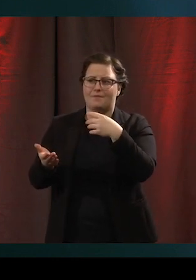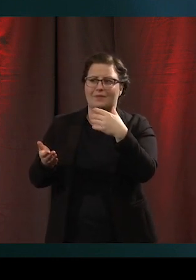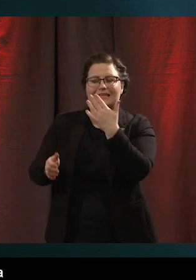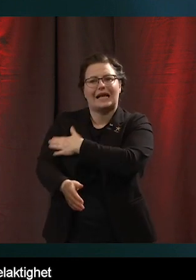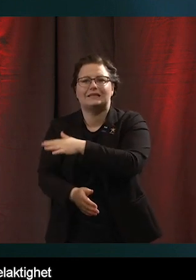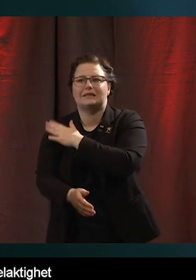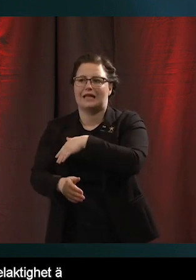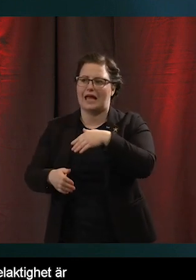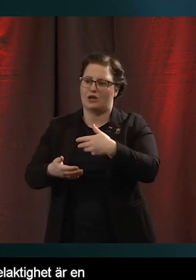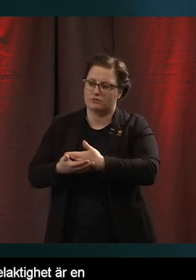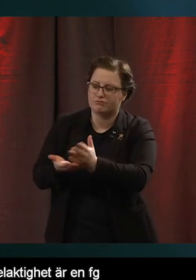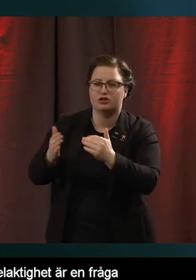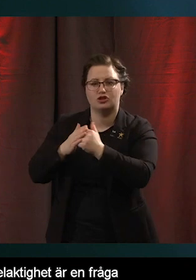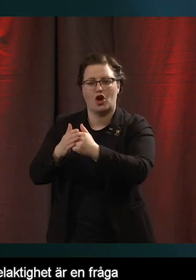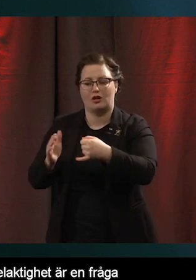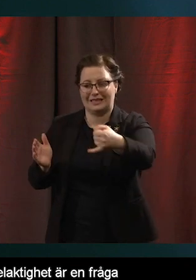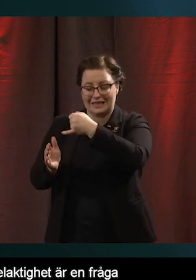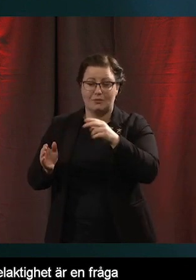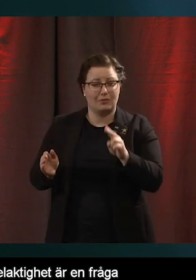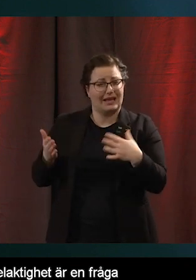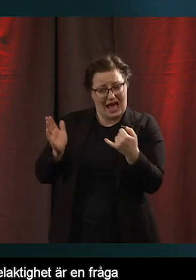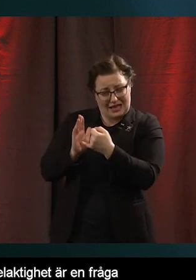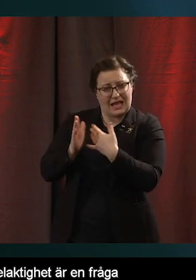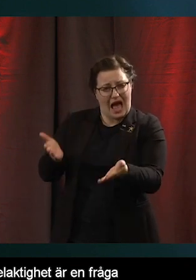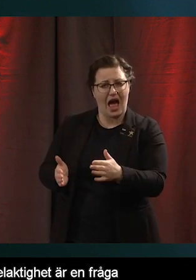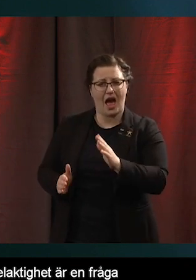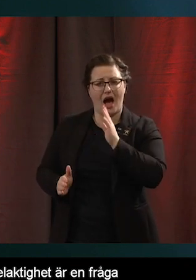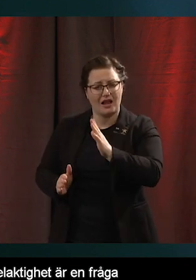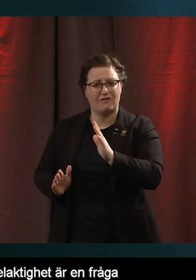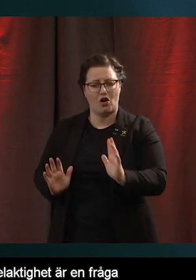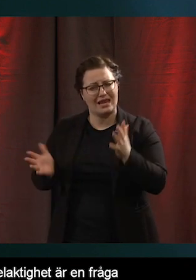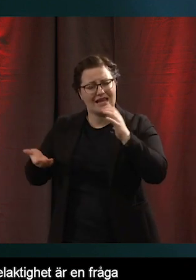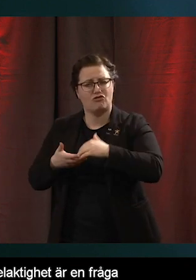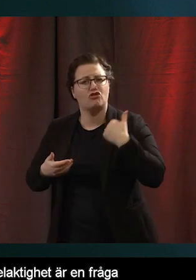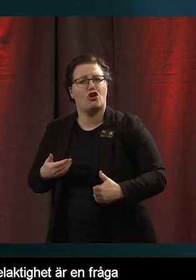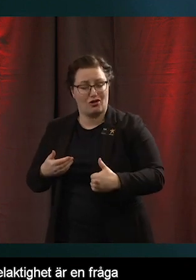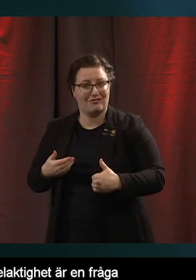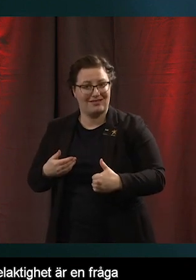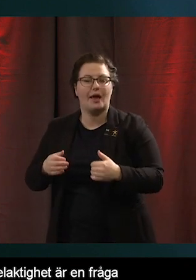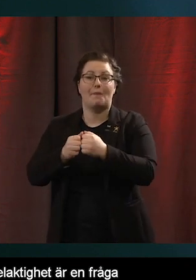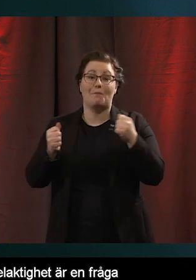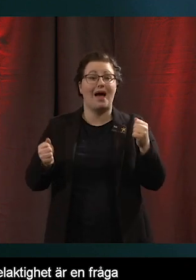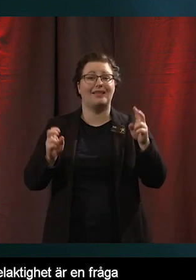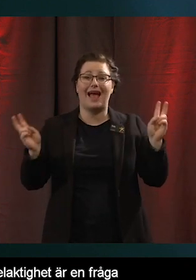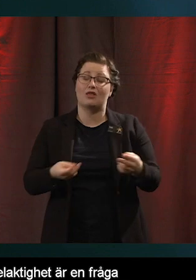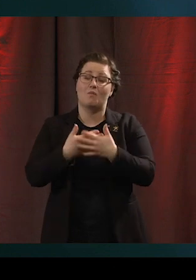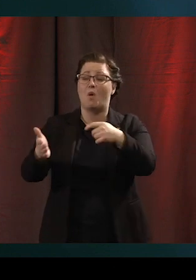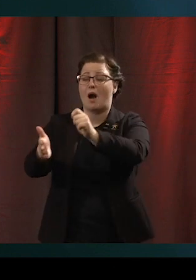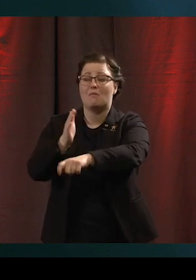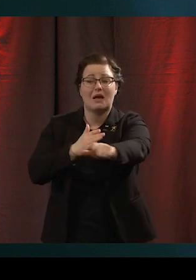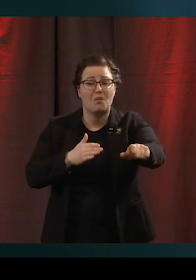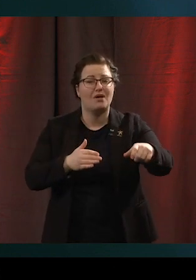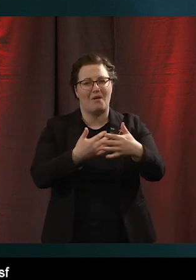stöd, det är en fråga om liv och död. Men det där har väl för många medborgare och för många beslutsfattare känts